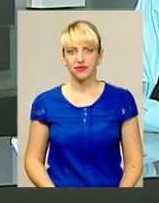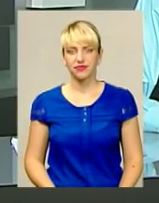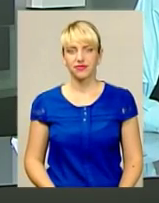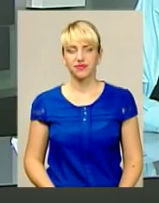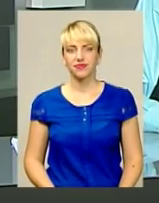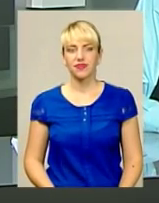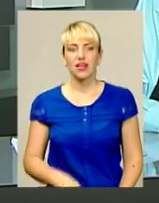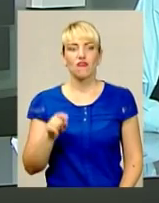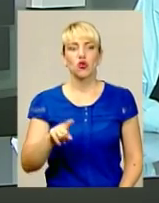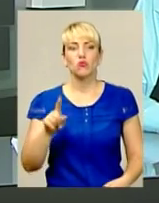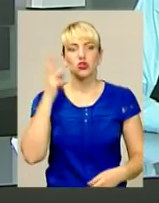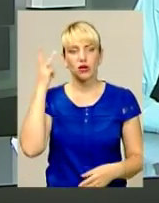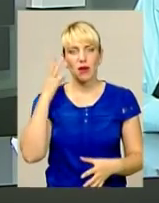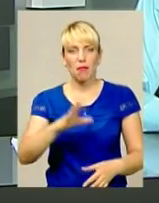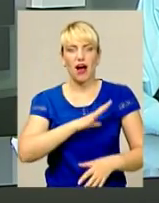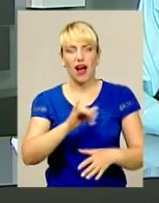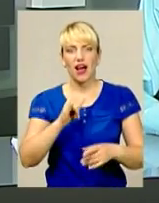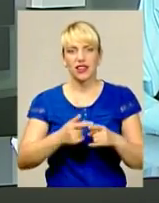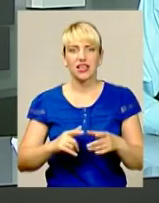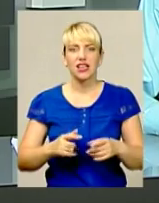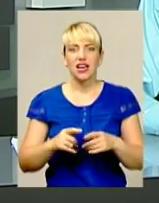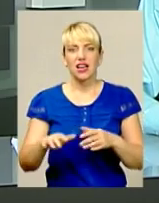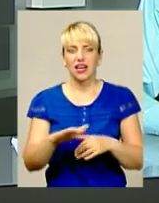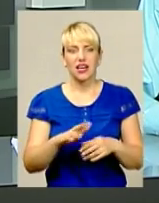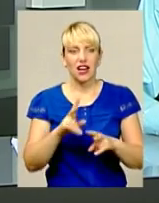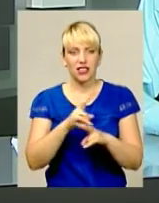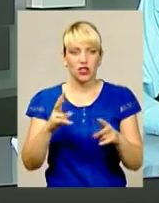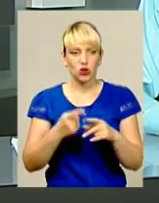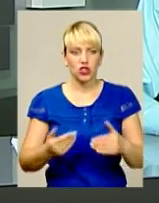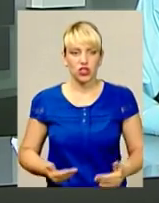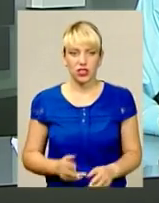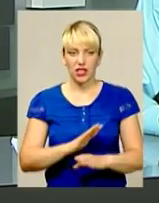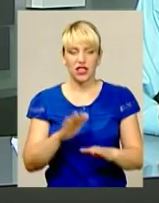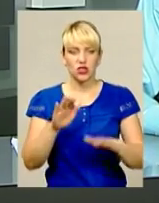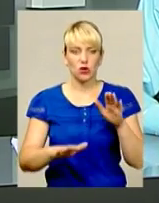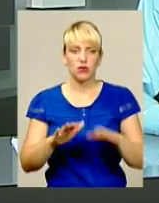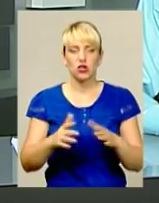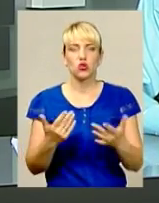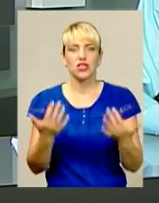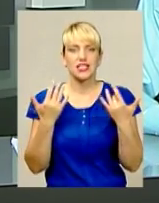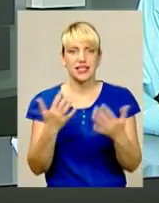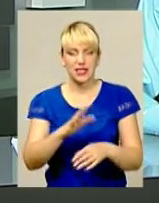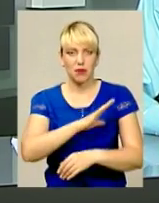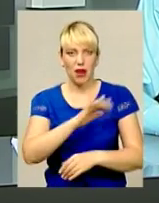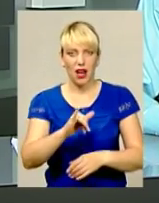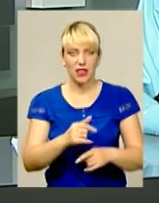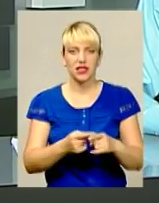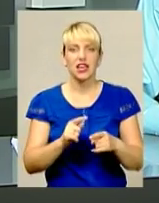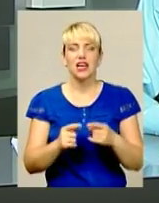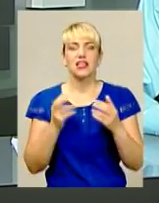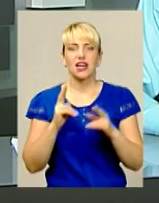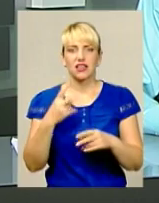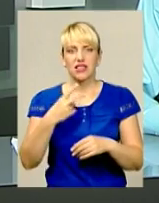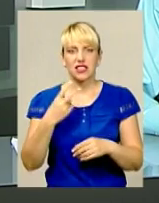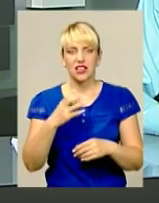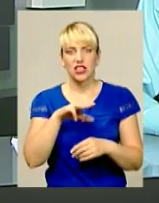У тому, що Хмельниччина – багатий та щедрий край, ніхто з її жителів не сумнівається. Але що настільки багатий та щедрий, як на 20